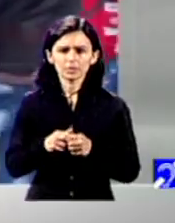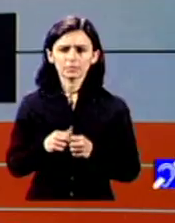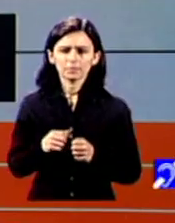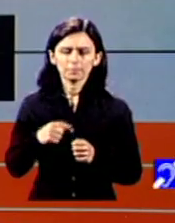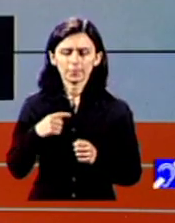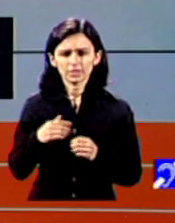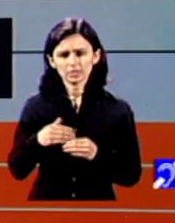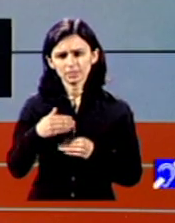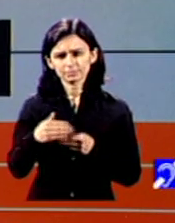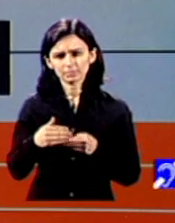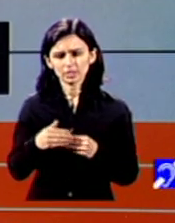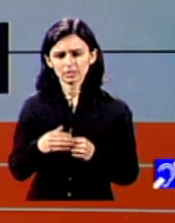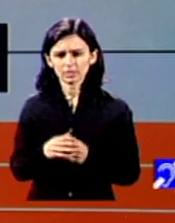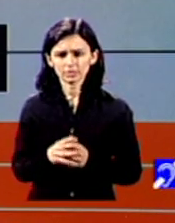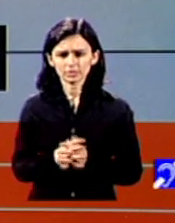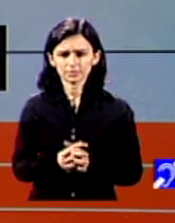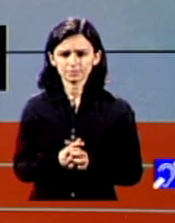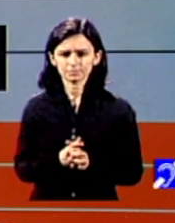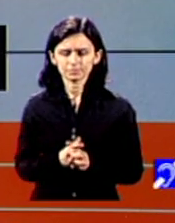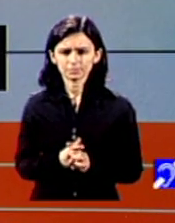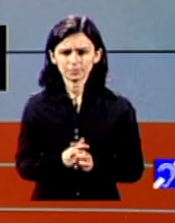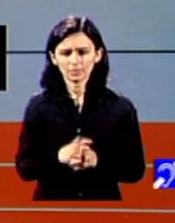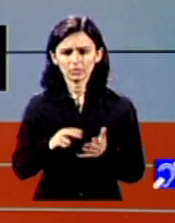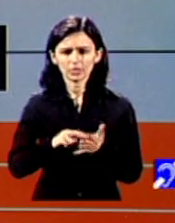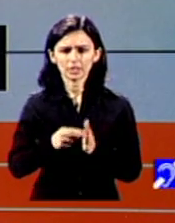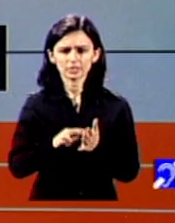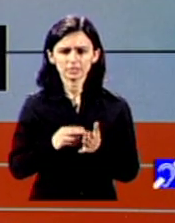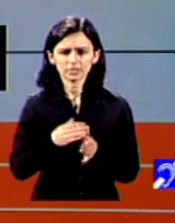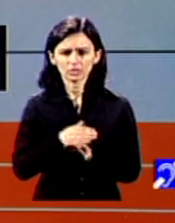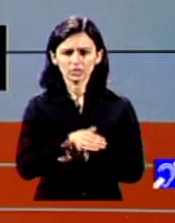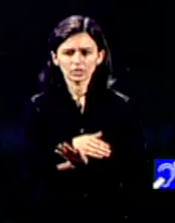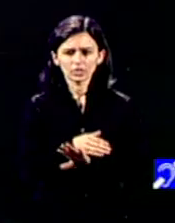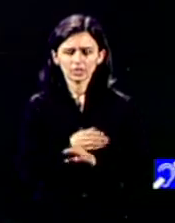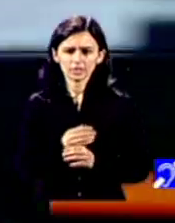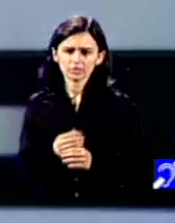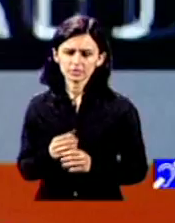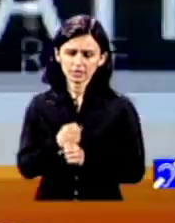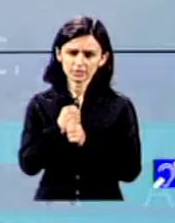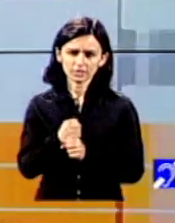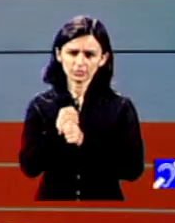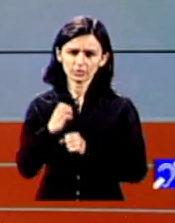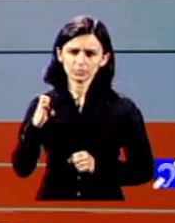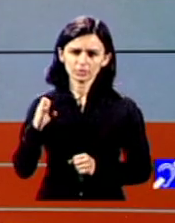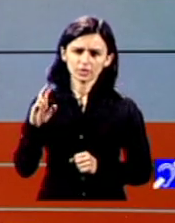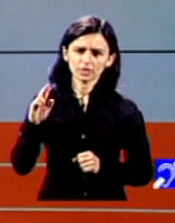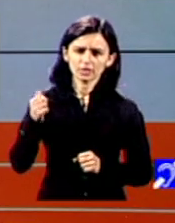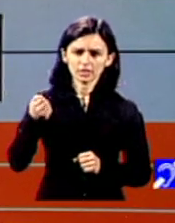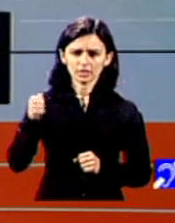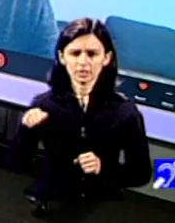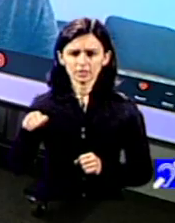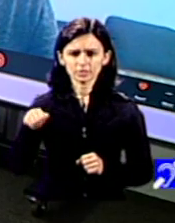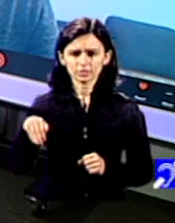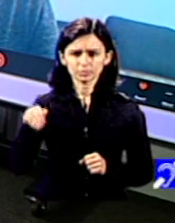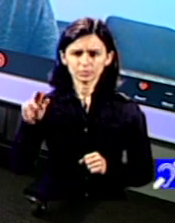ONG-urile accesează înțeleg fonduri Erasmus Plus e o altă temă pe care ne o aduci în